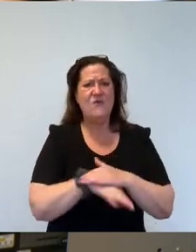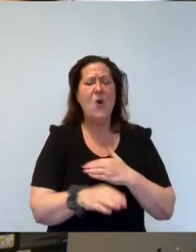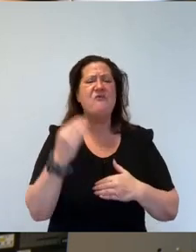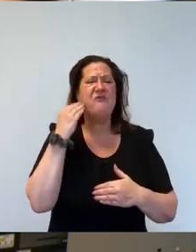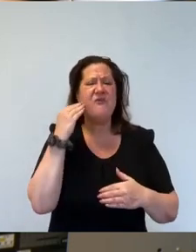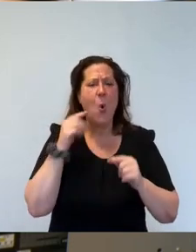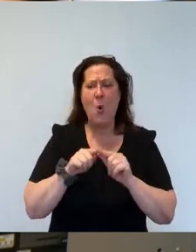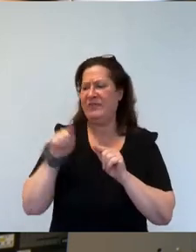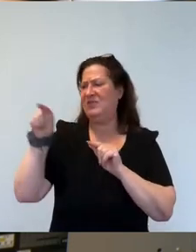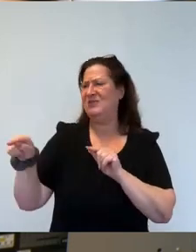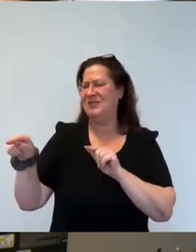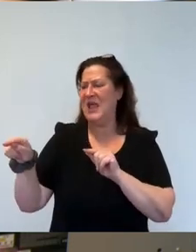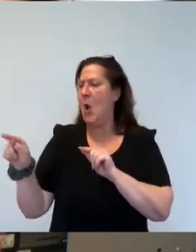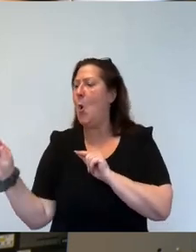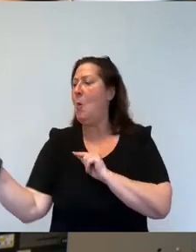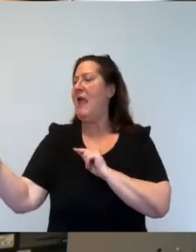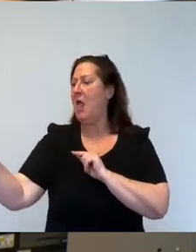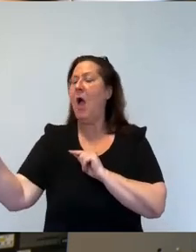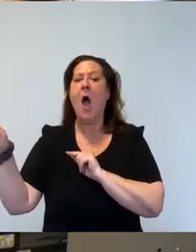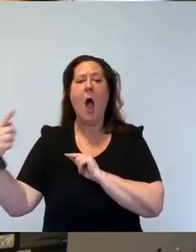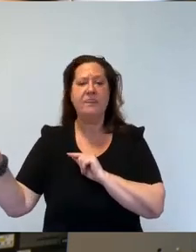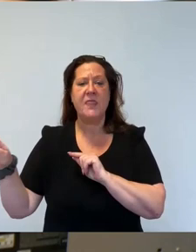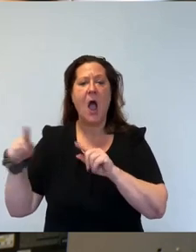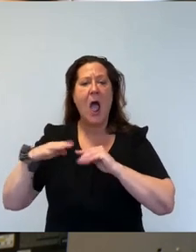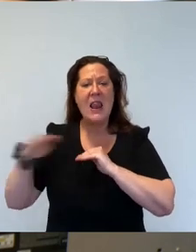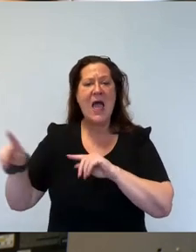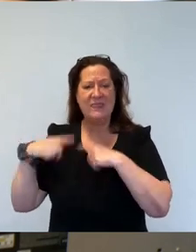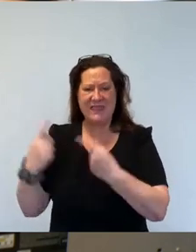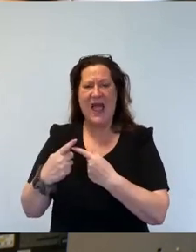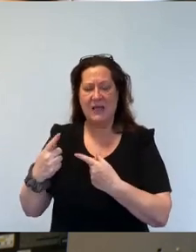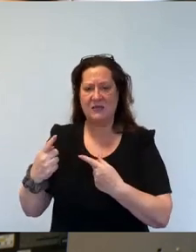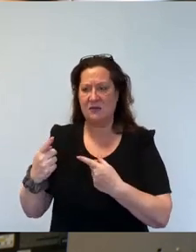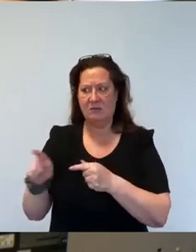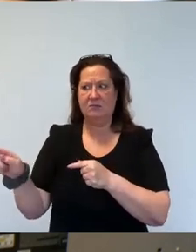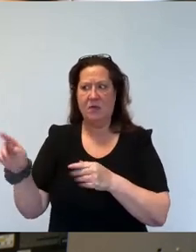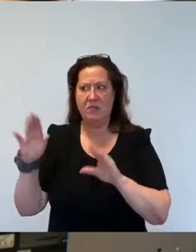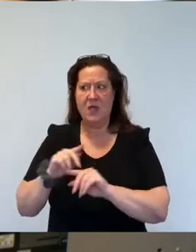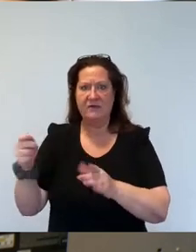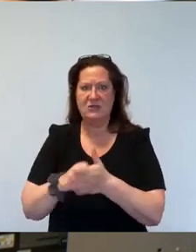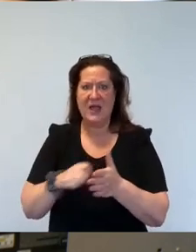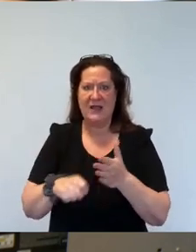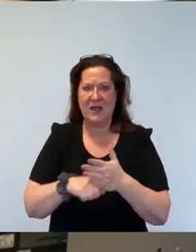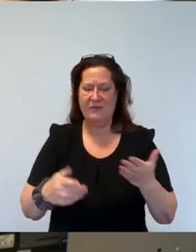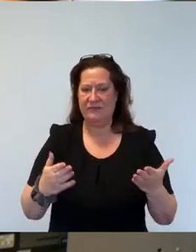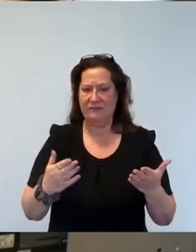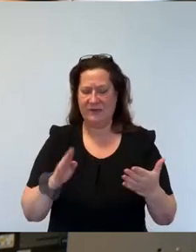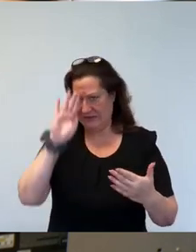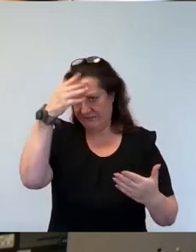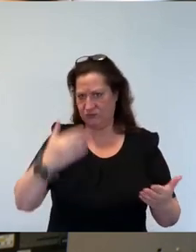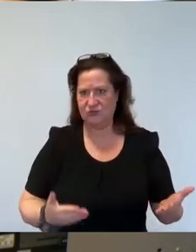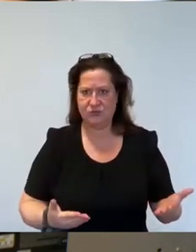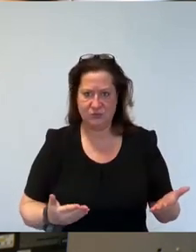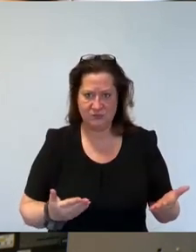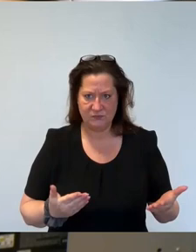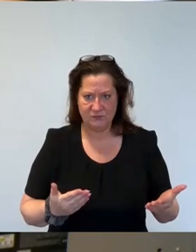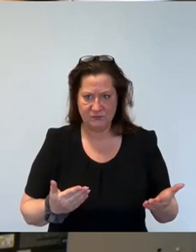Discounter um die Ecke gehen können, weil der schon im nächsten Nachbarlandkreis ist. Also das wäre doch einfach nur wirklich absurd. Oder auch,